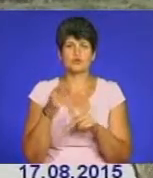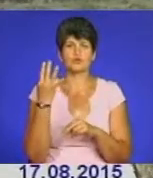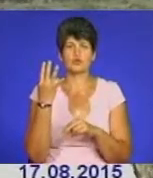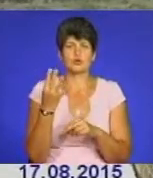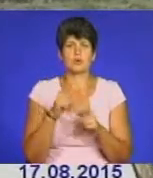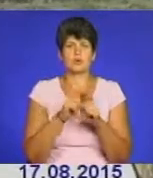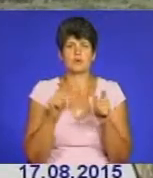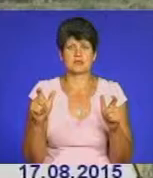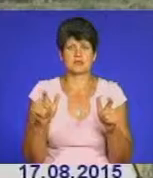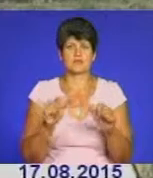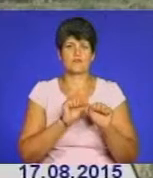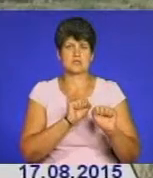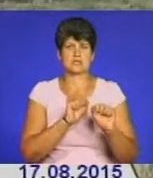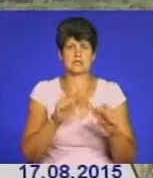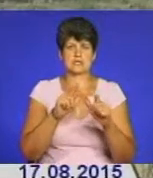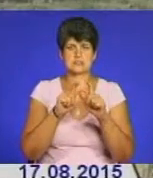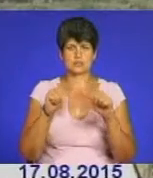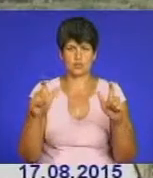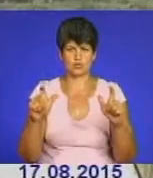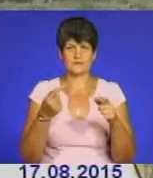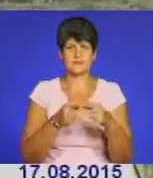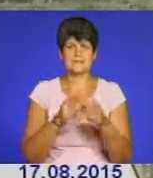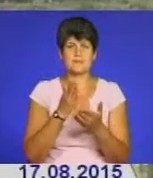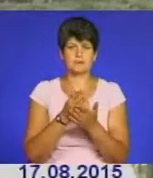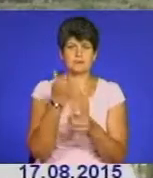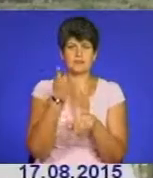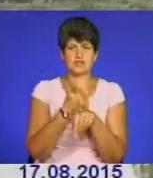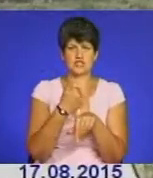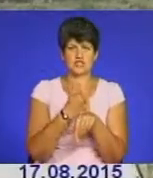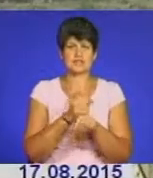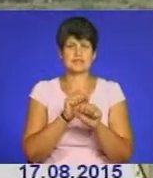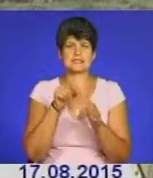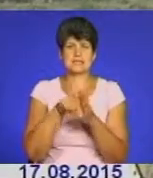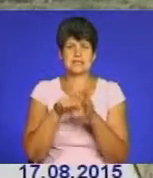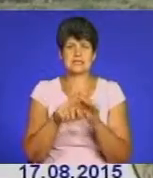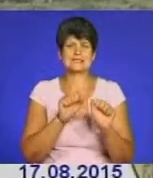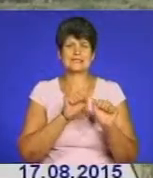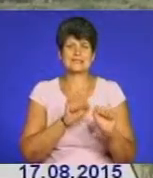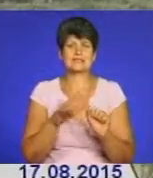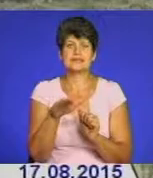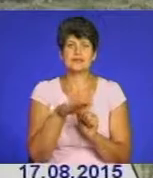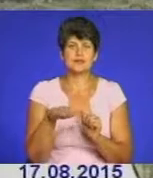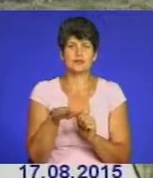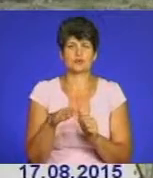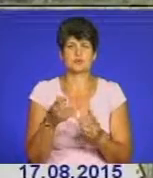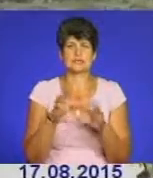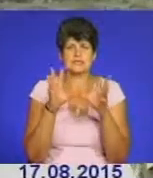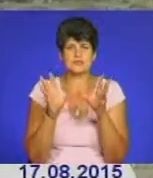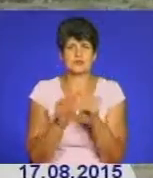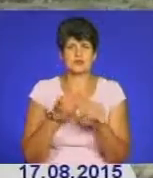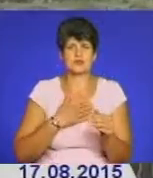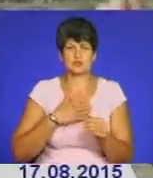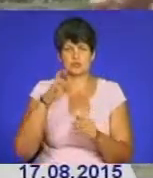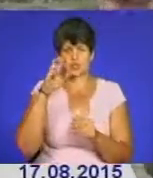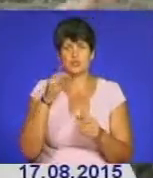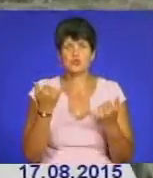'єктів фортифікаційних споруд. Ці споруди мають стратегічне значення по захисту територіальної цілісності нашої держави. Сьогодні ми є